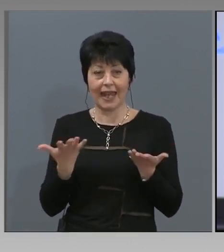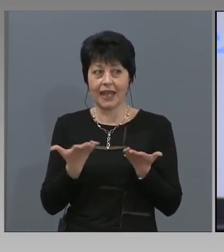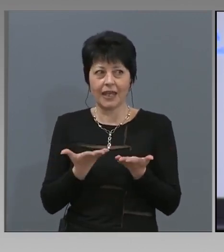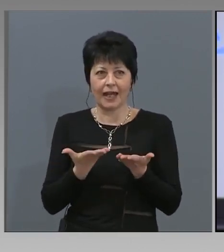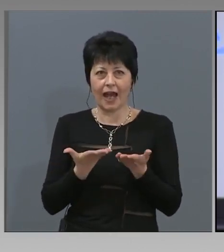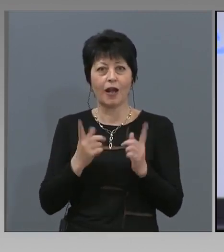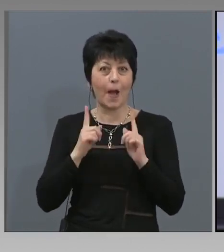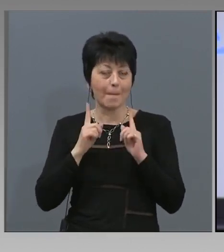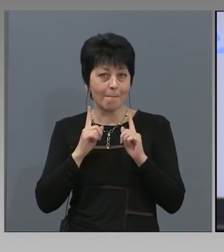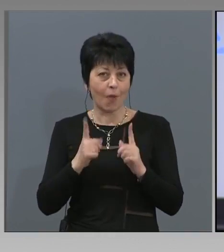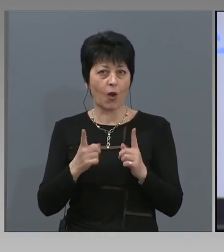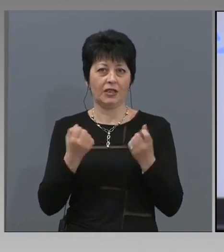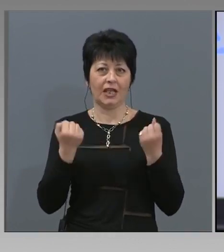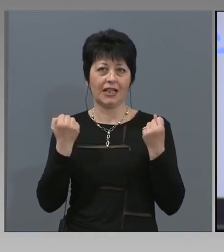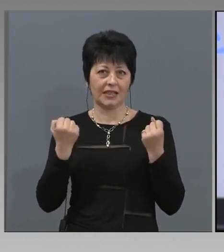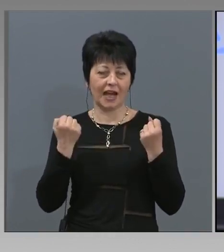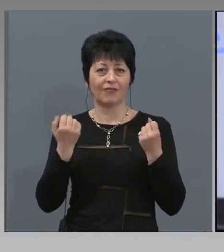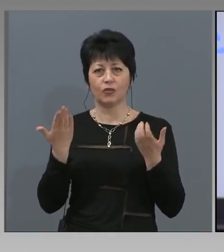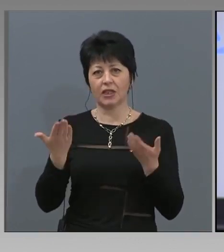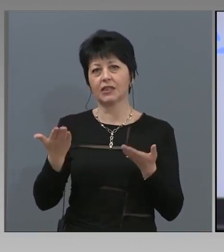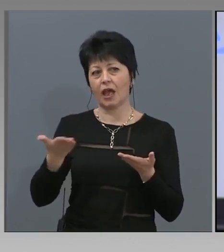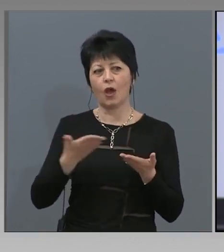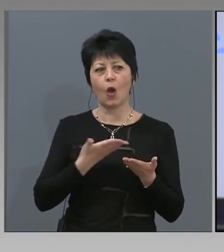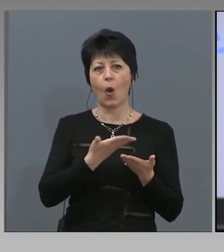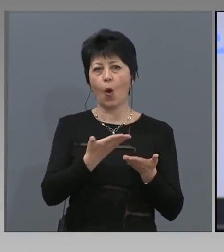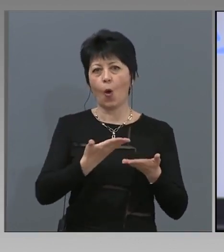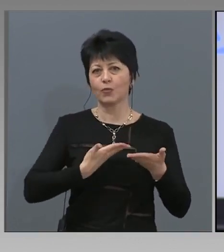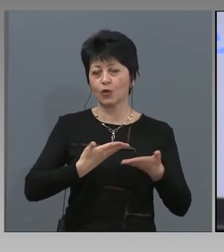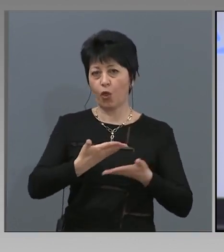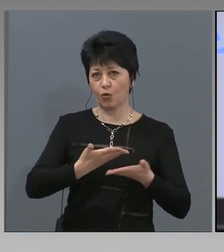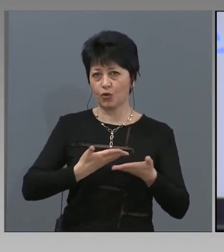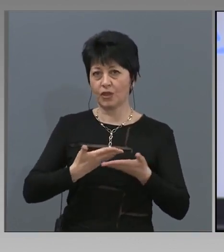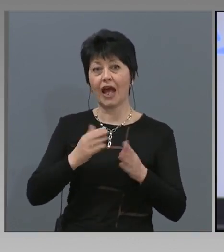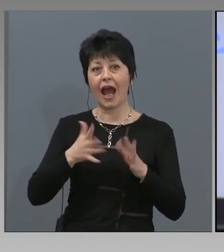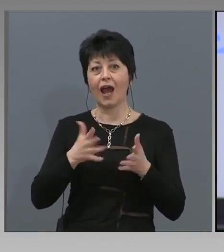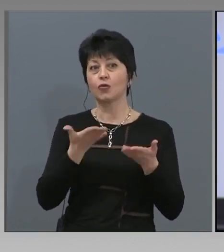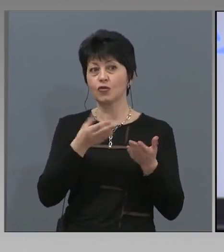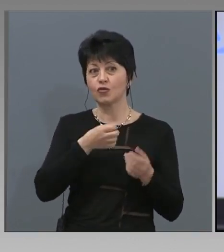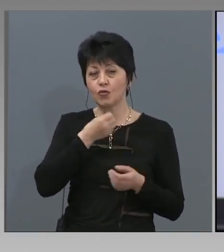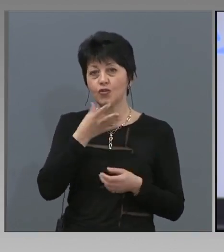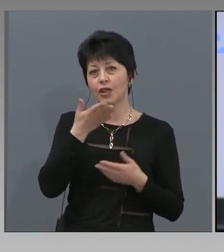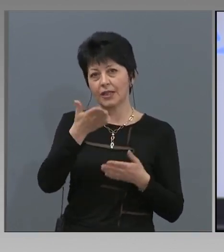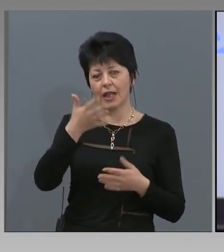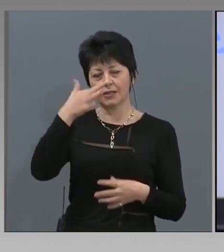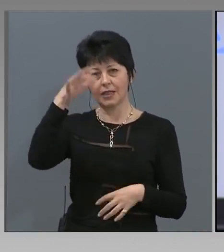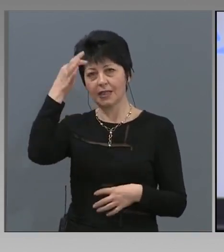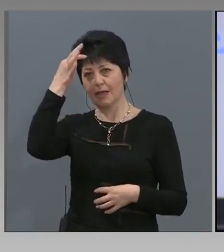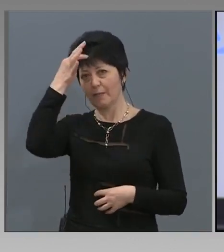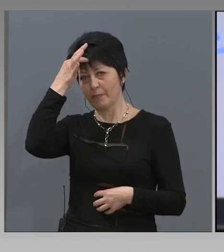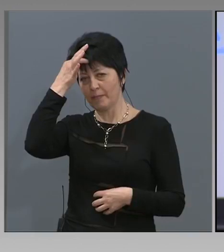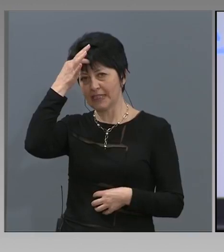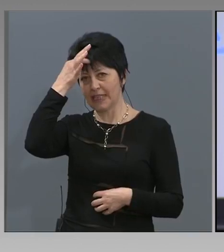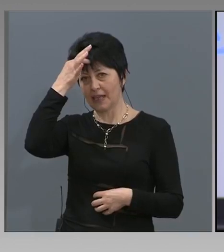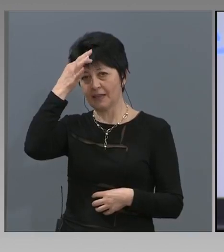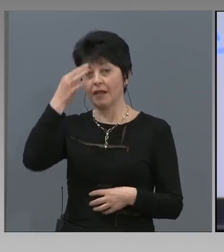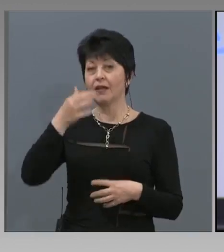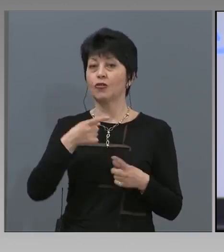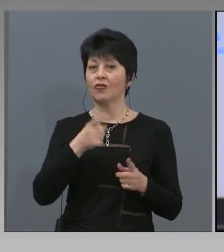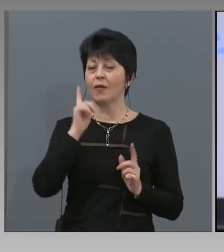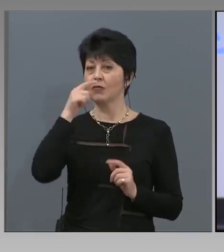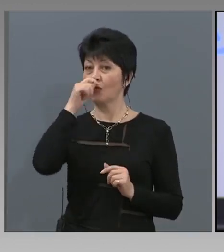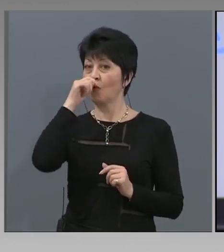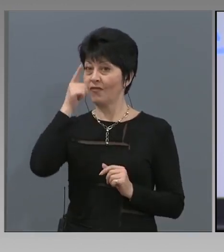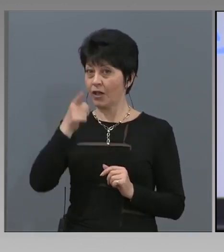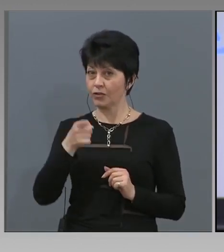бъдат здраво обслужени хората, особено ако те са превърнат в пациенти. И това нещо може да е много важен